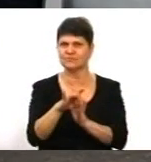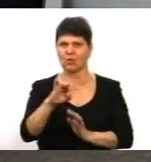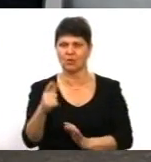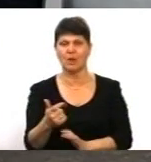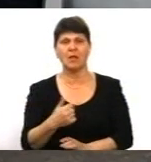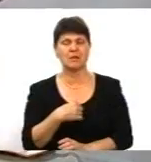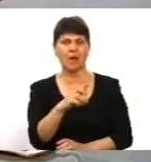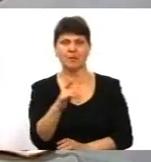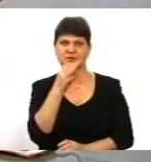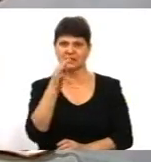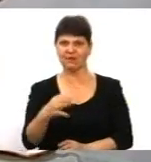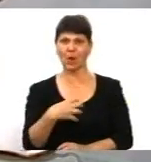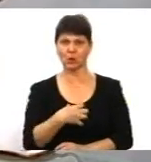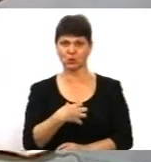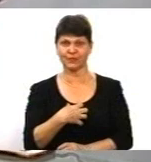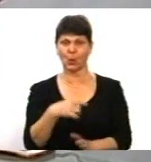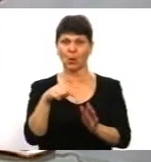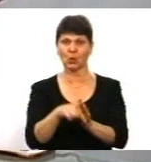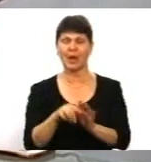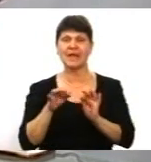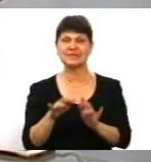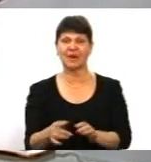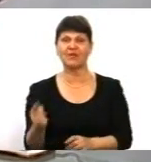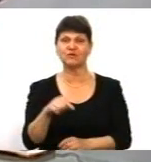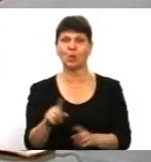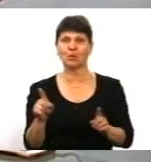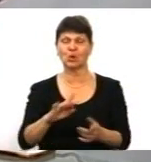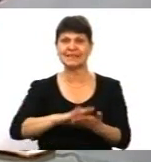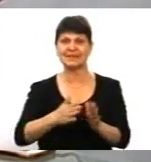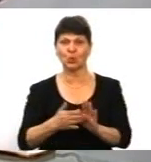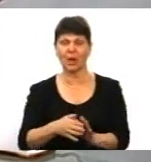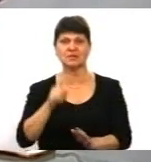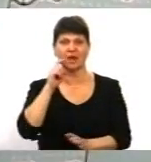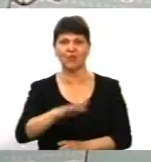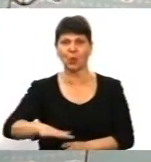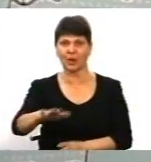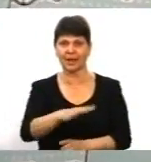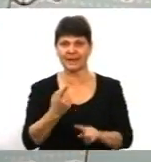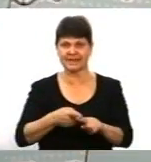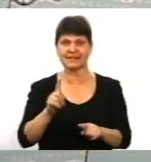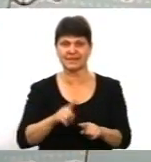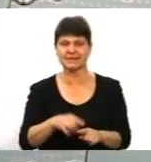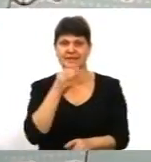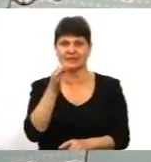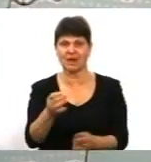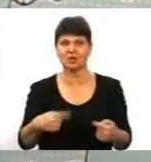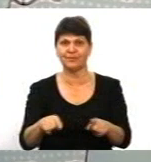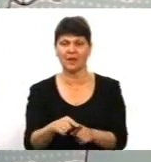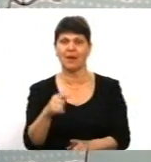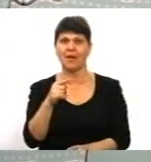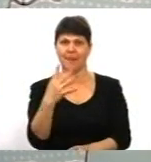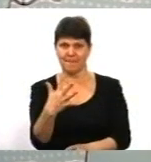ключову роль. Справа в тому, що ситуація в країні за ці, ну, скажімо так, п'ятий рік,